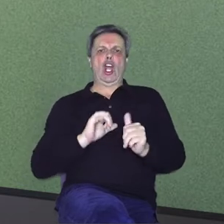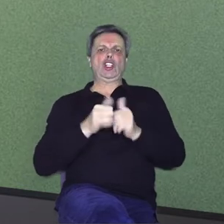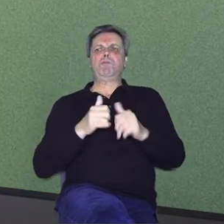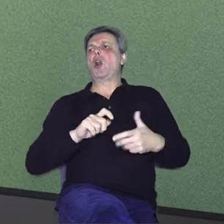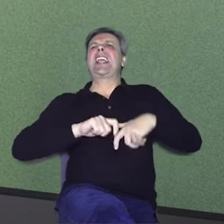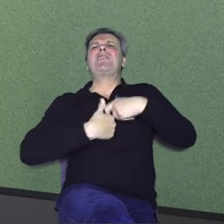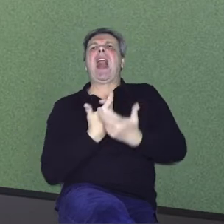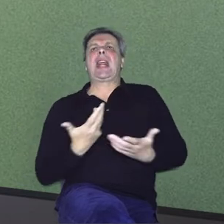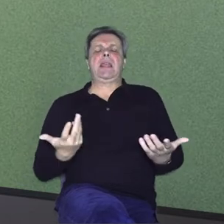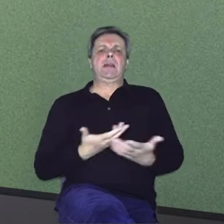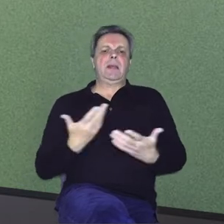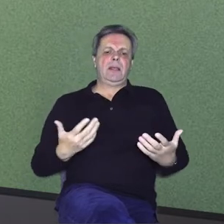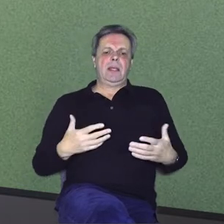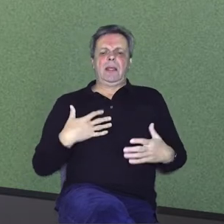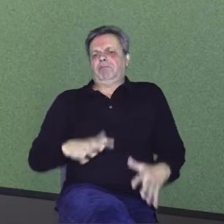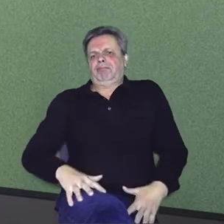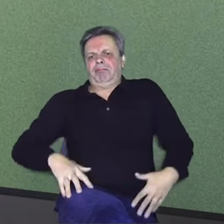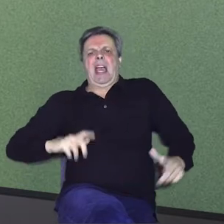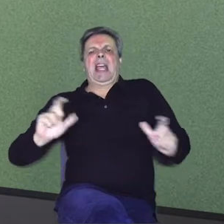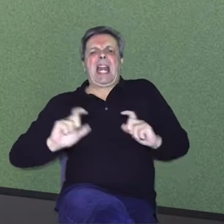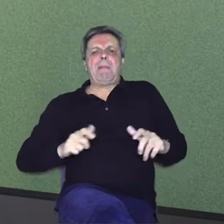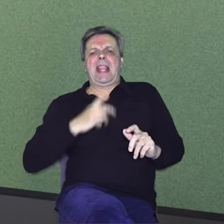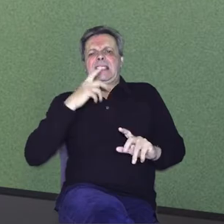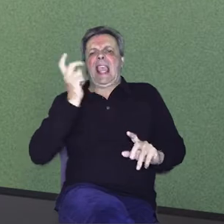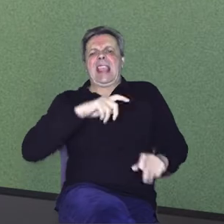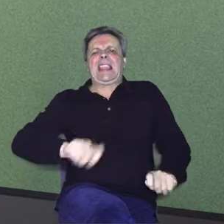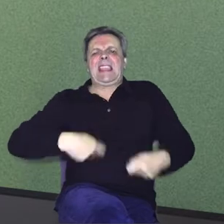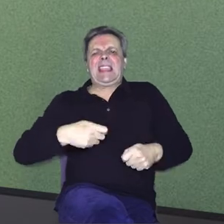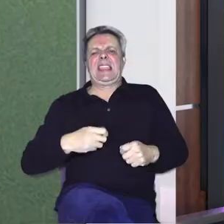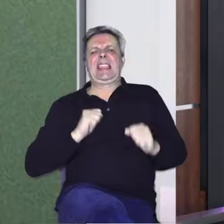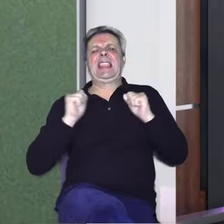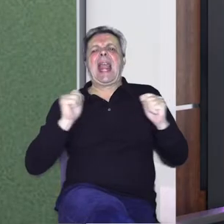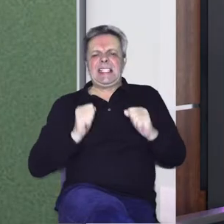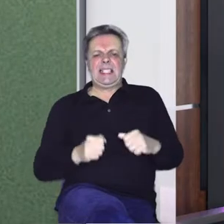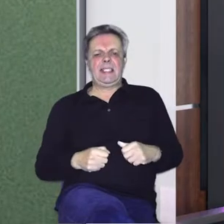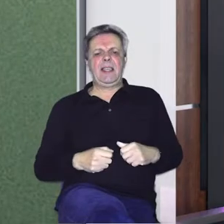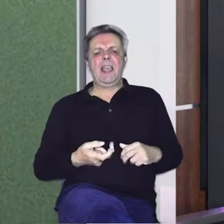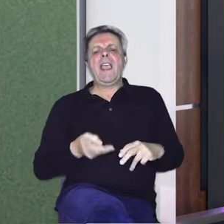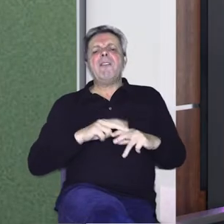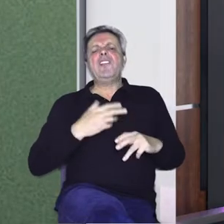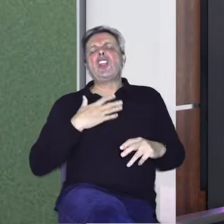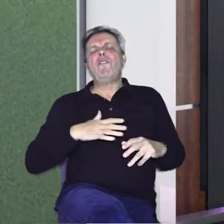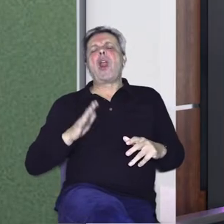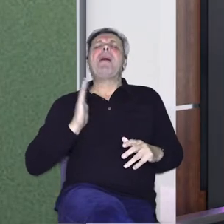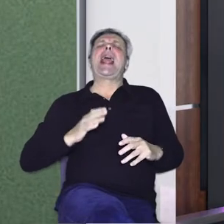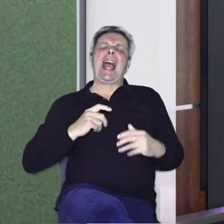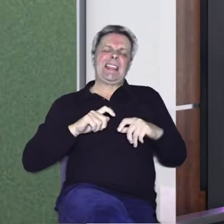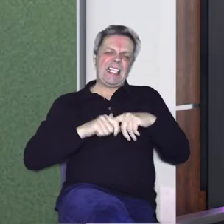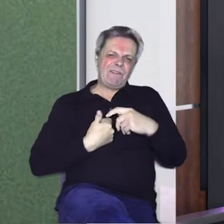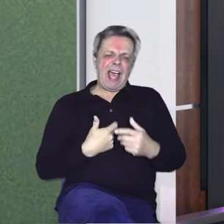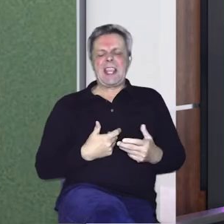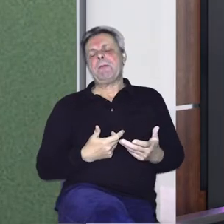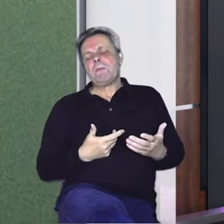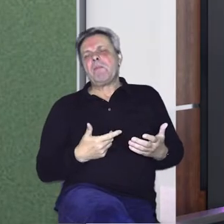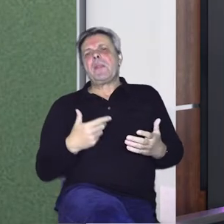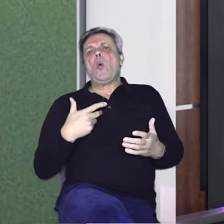sportske stvari? Znači traperice, tenisice. Ok. Više volim ovakve stvari, elegantne stvari. Nekak se u tom bolje